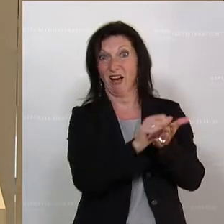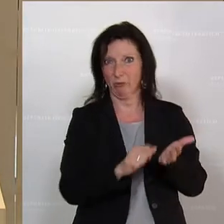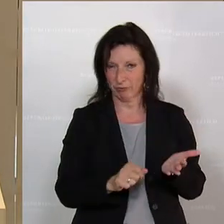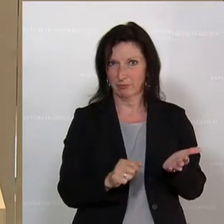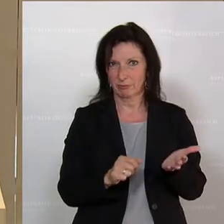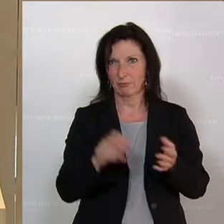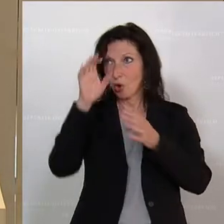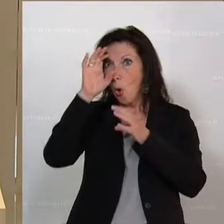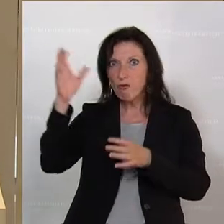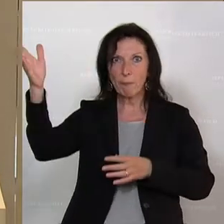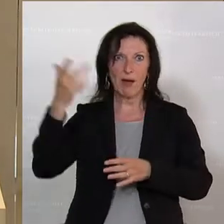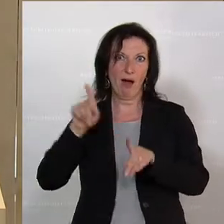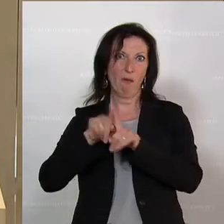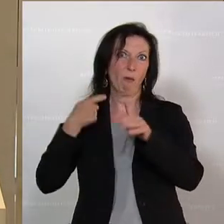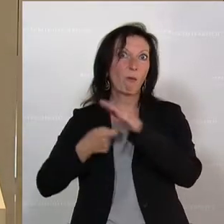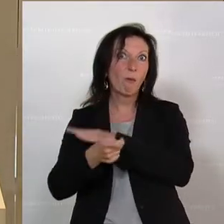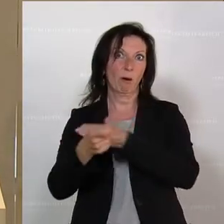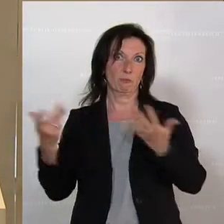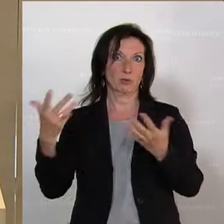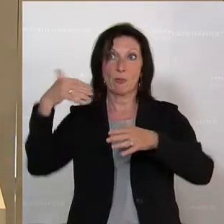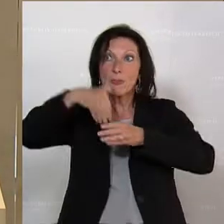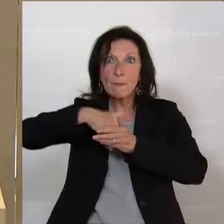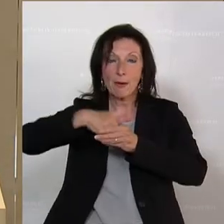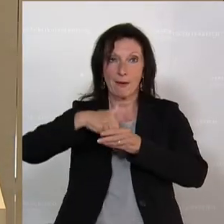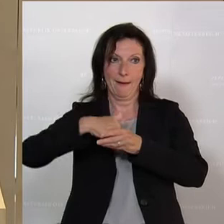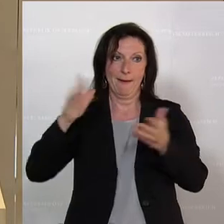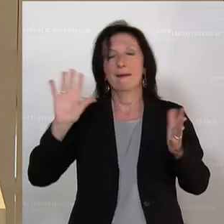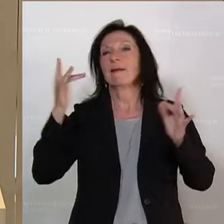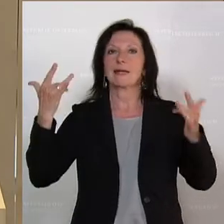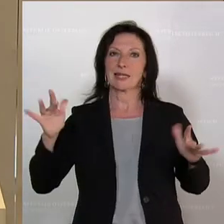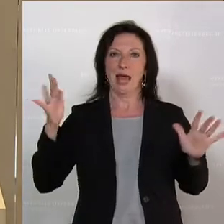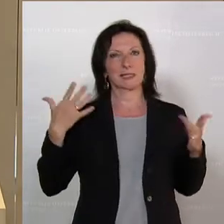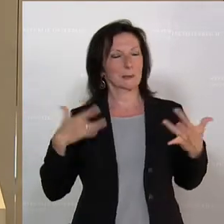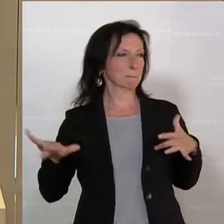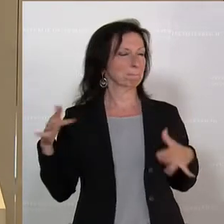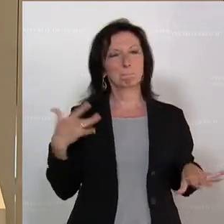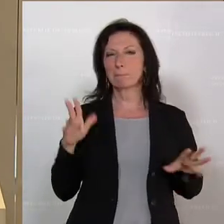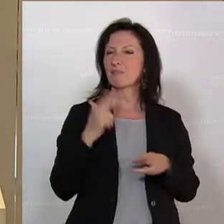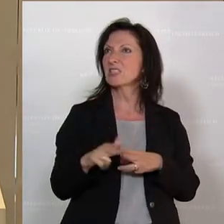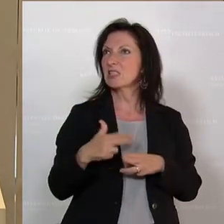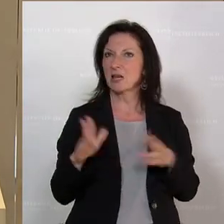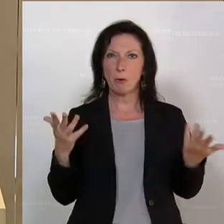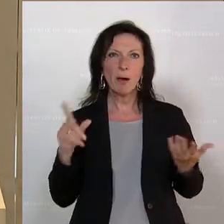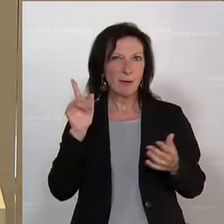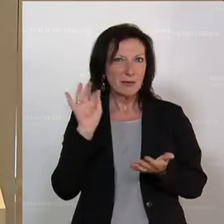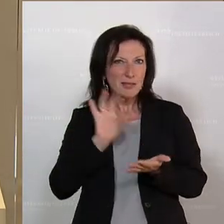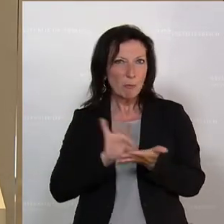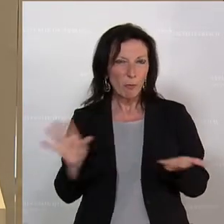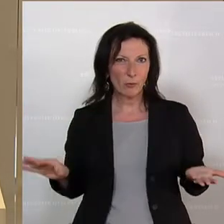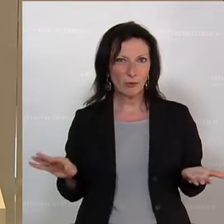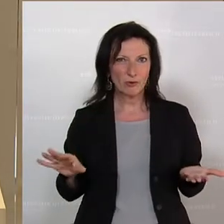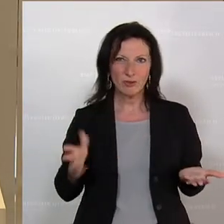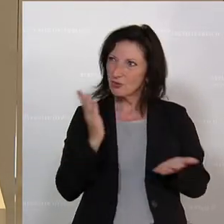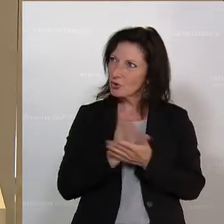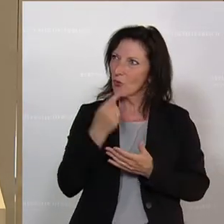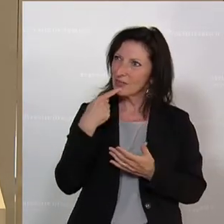Korruptionsnetzes. Die will ich jetzt gar nicht außen vor nehmen, weil Sie sich ja so sauber Partei als Sinn stellen. Aber es ist trotzdem ein Punkt, wie gesagt,